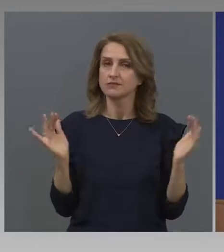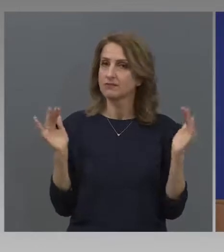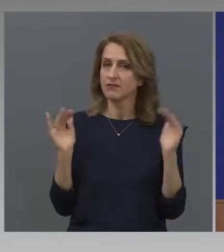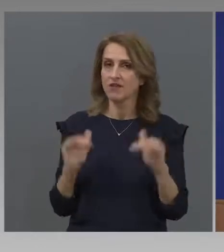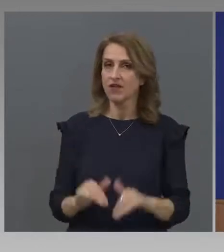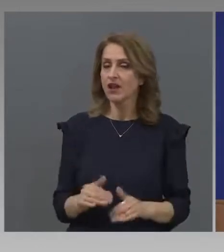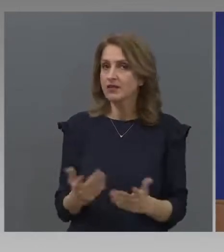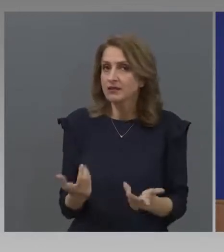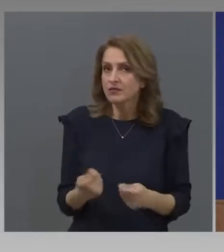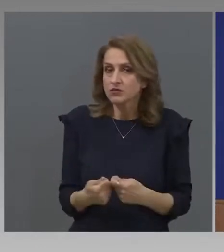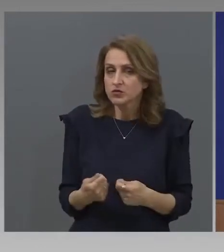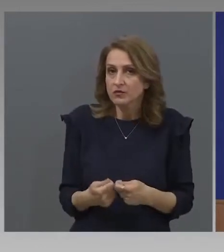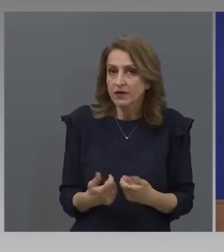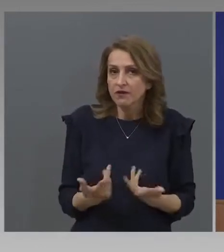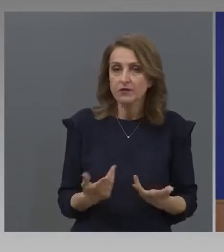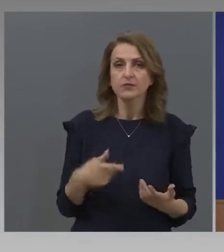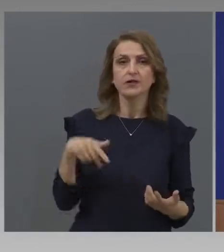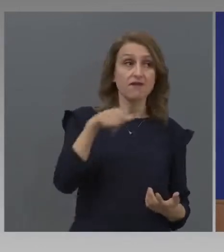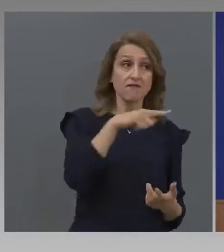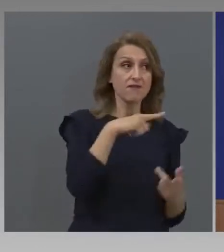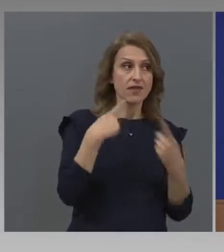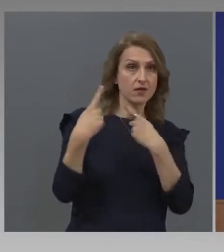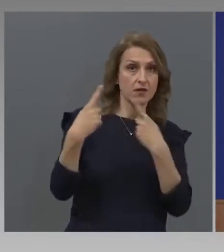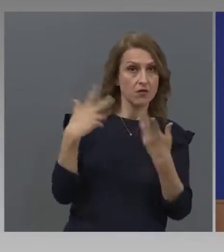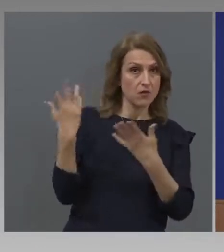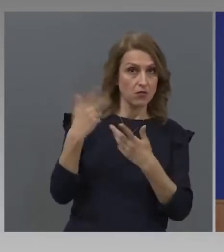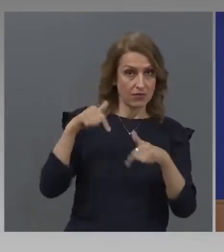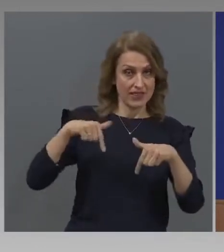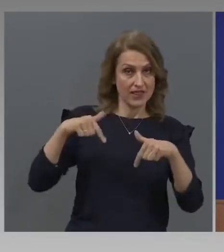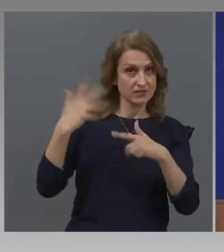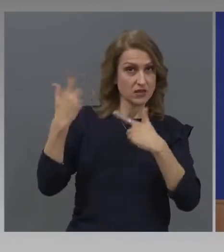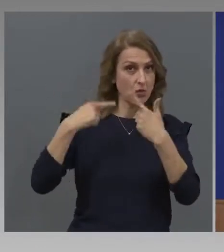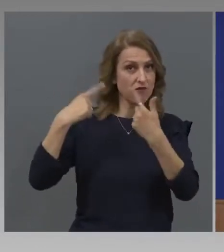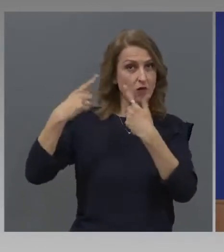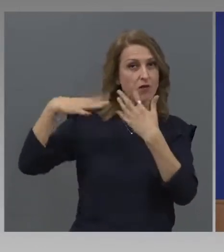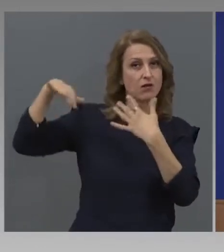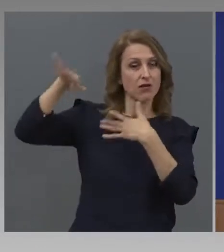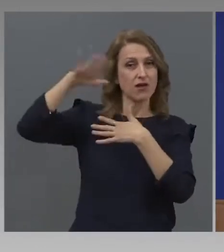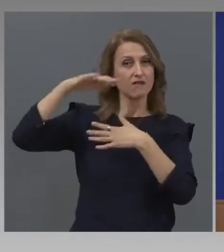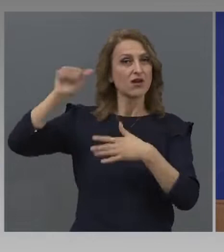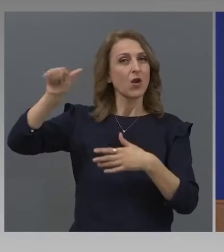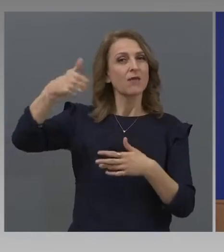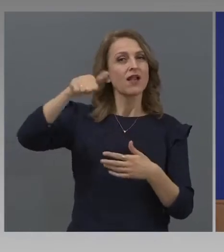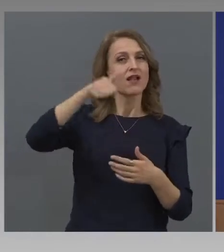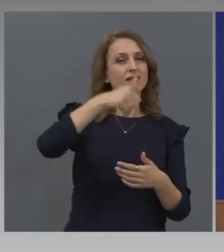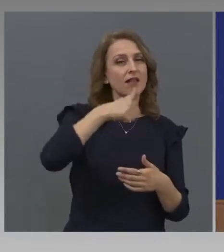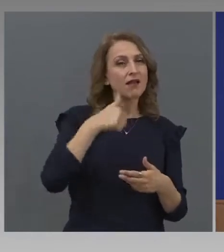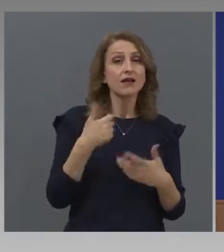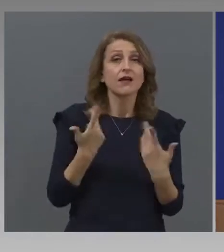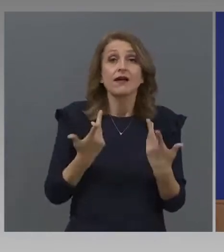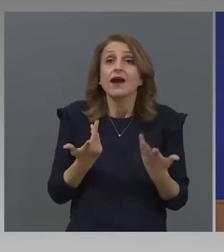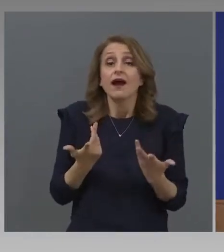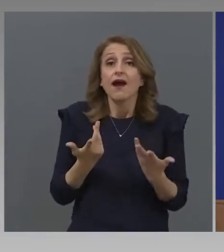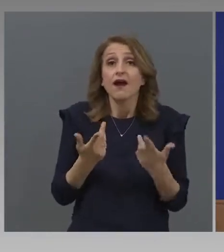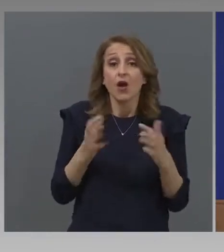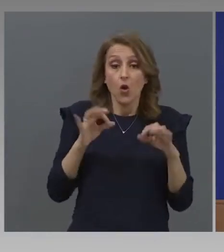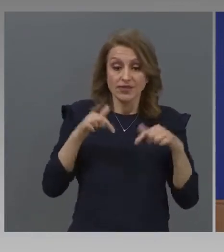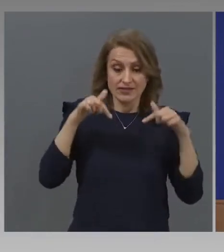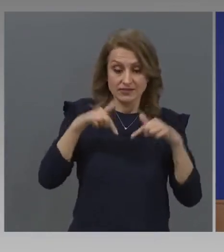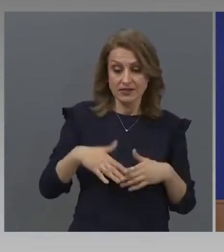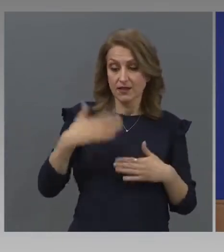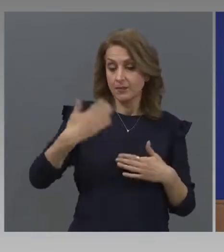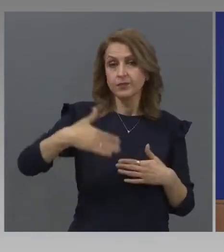говорихте ли днеска в тази посока какви мерки биха се взели и как ще може да се пътува от тук